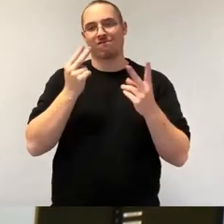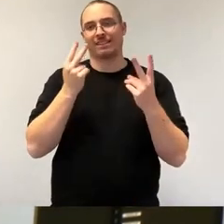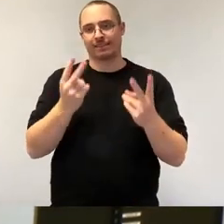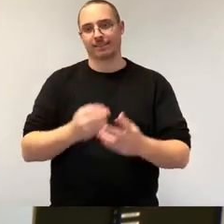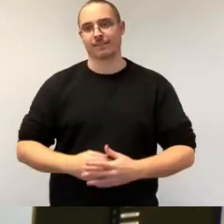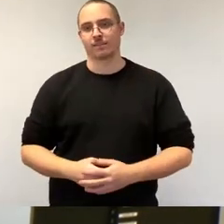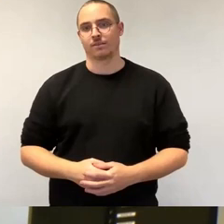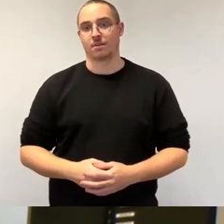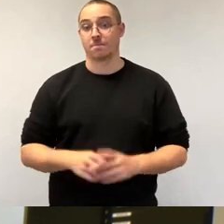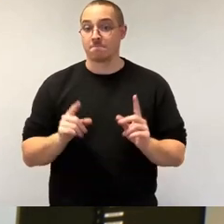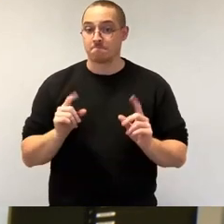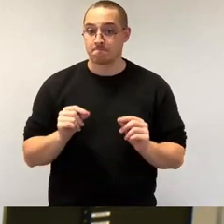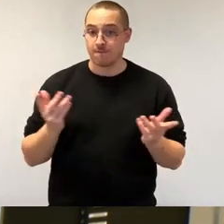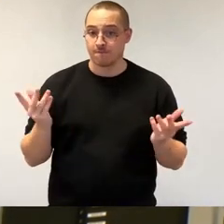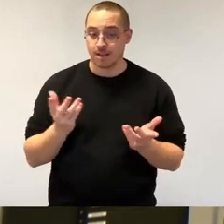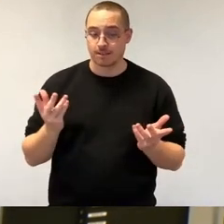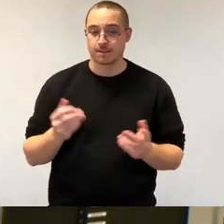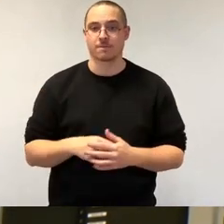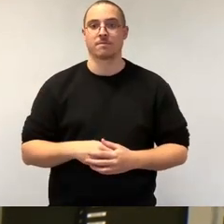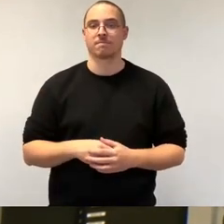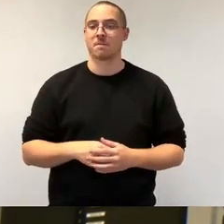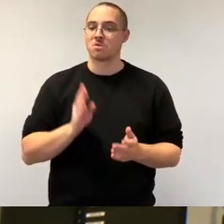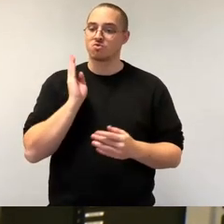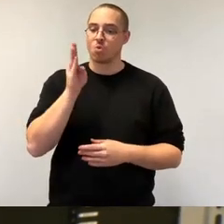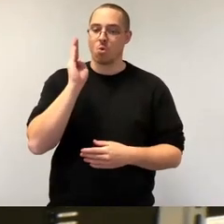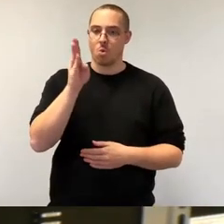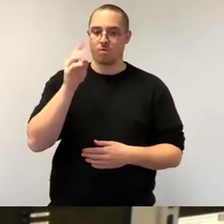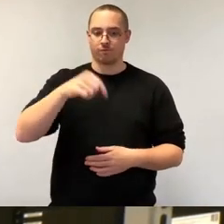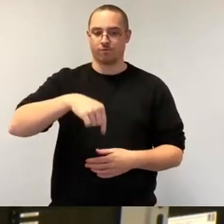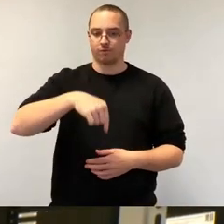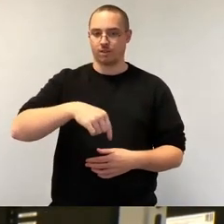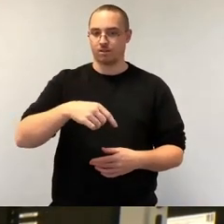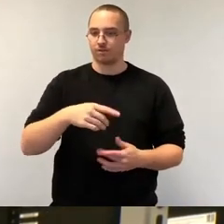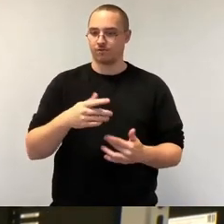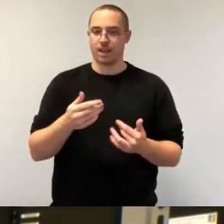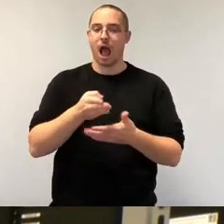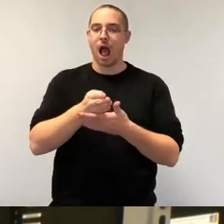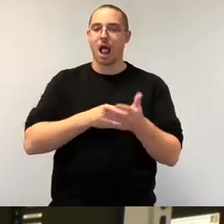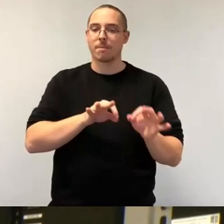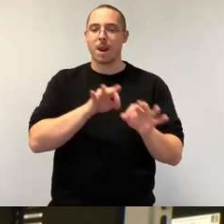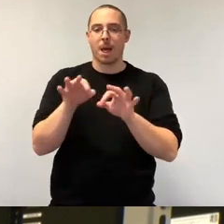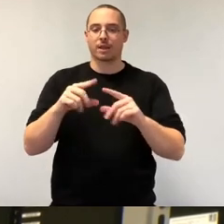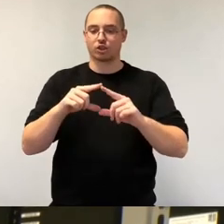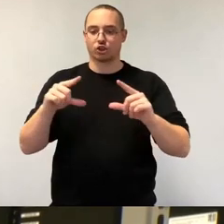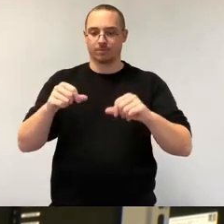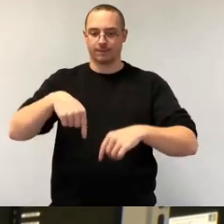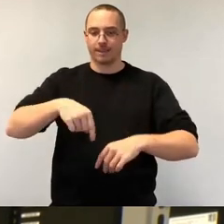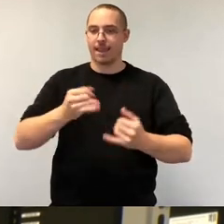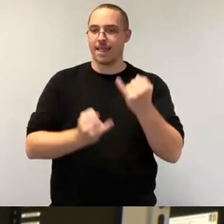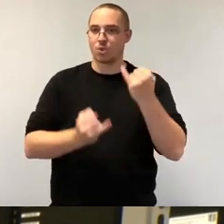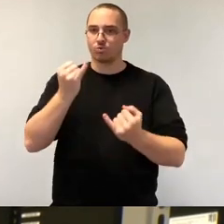Halbleiterchips für unsere Industrie bekommen können, indem wir uns unabhängiger machen von US